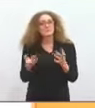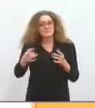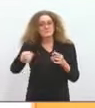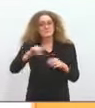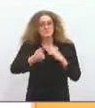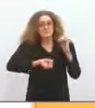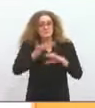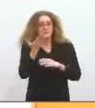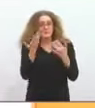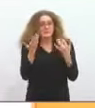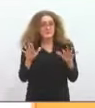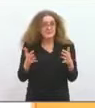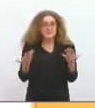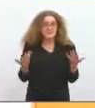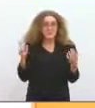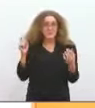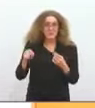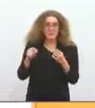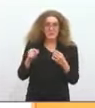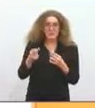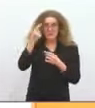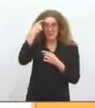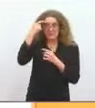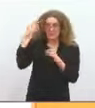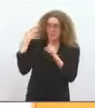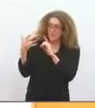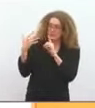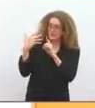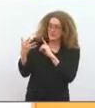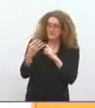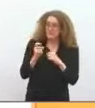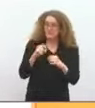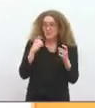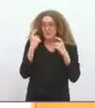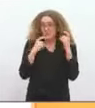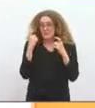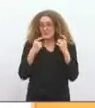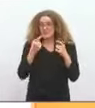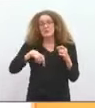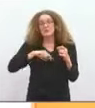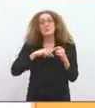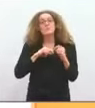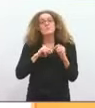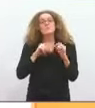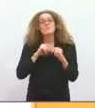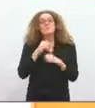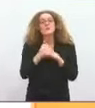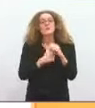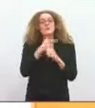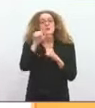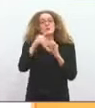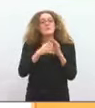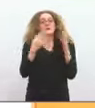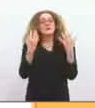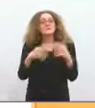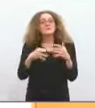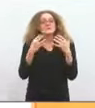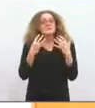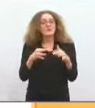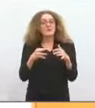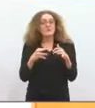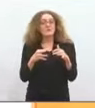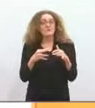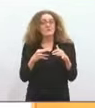dans ce tel contexte, il faut savoir si nous construisons pour l'année 2019 des budgets qui